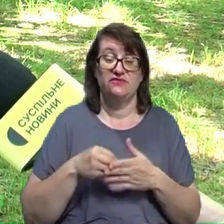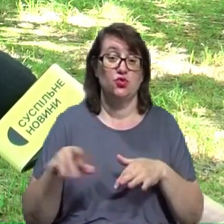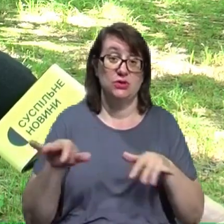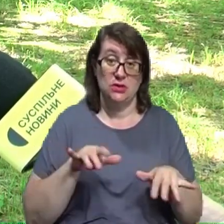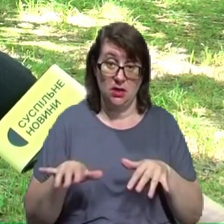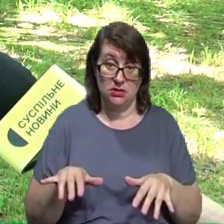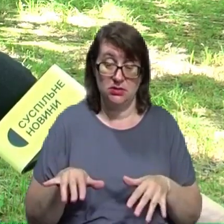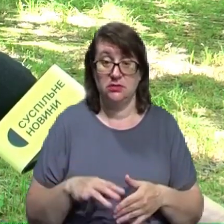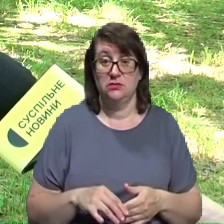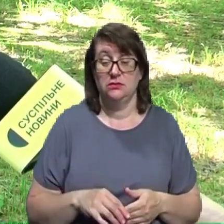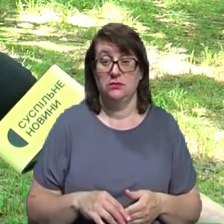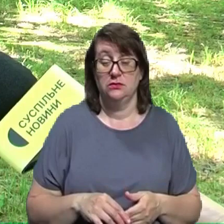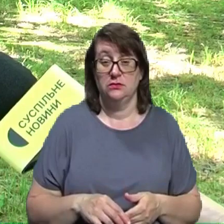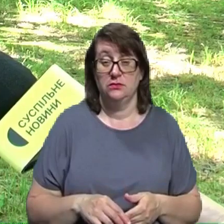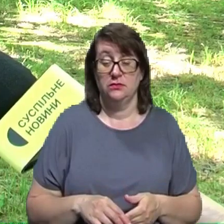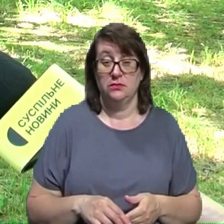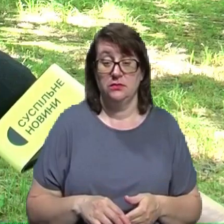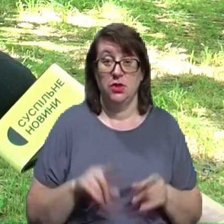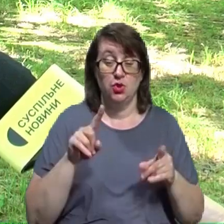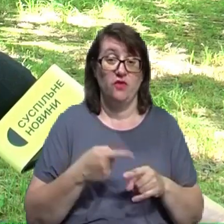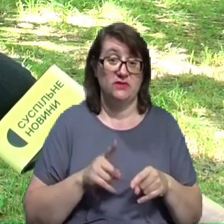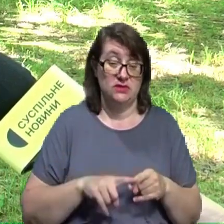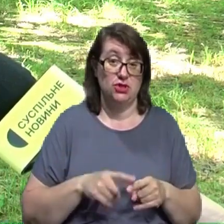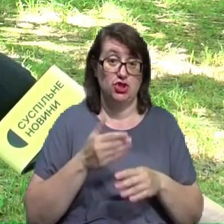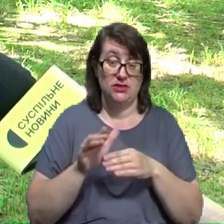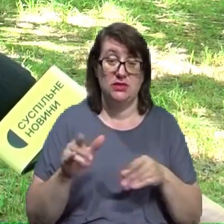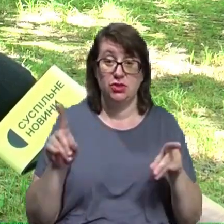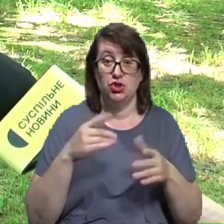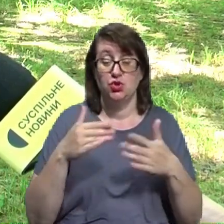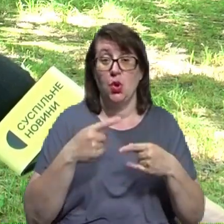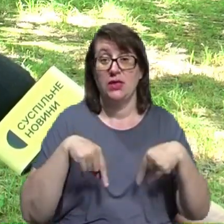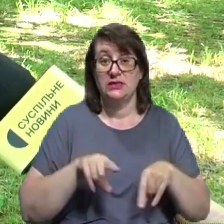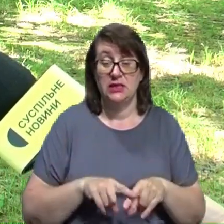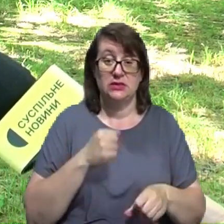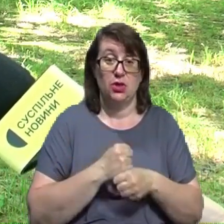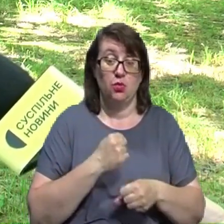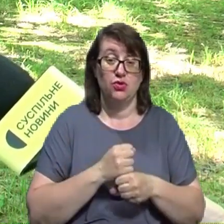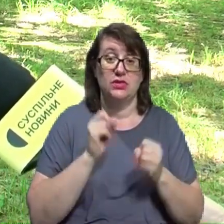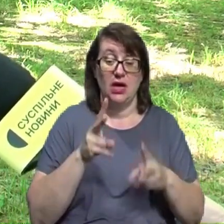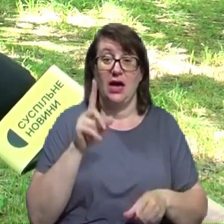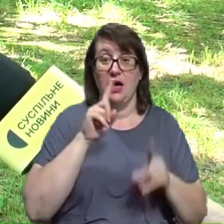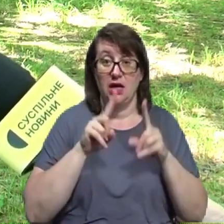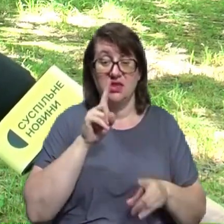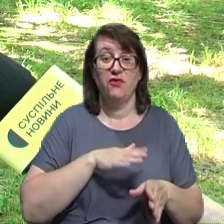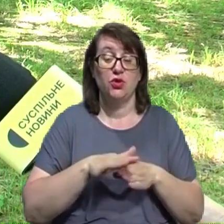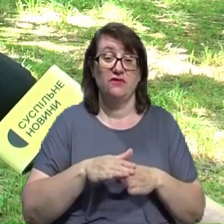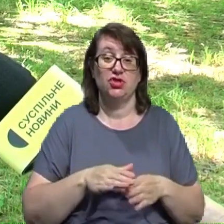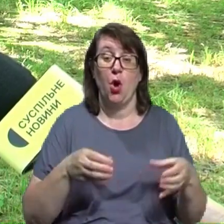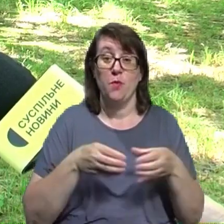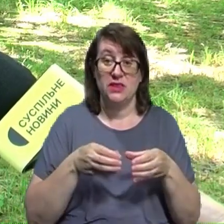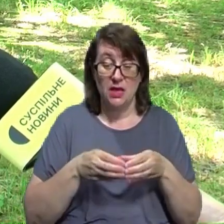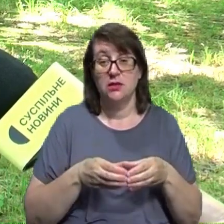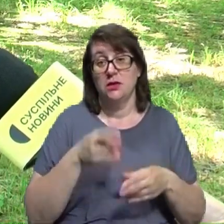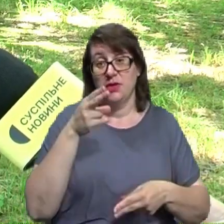то в цій частині щодо організації роботи як за радою і з виконавчим комітетом і припинились мої